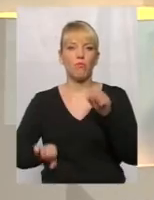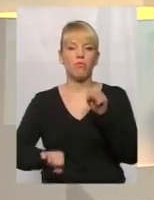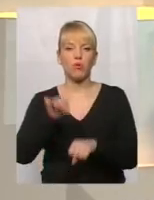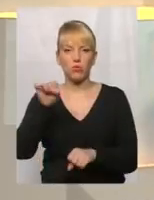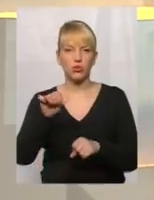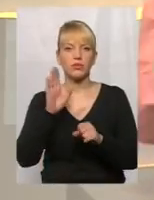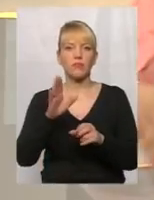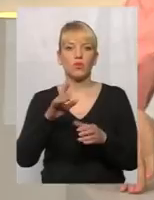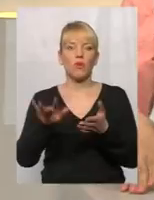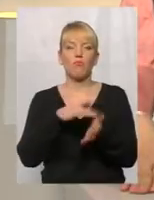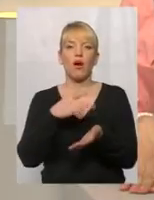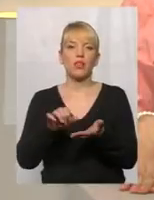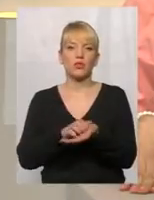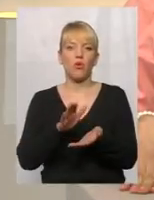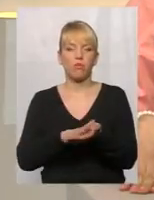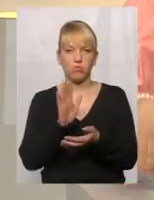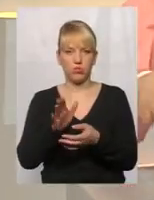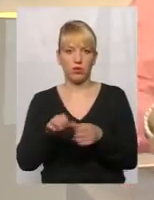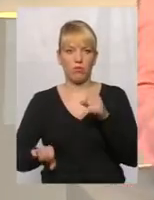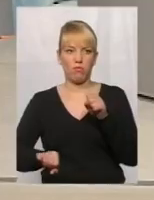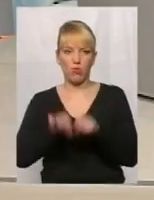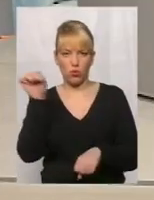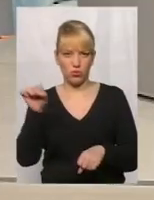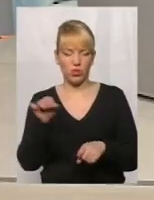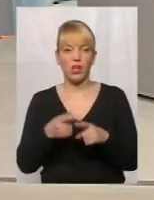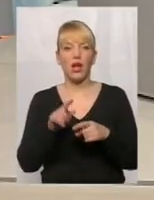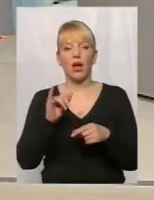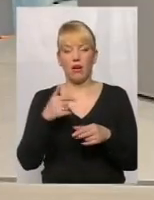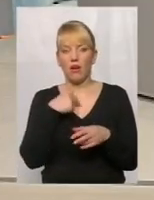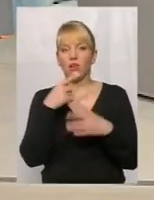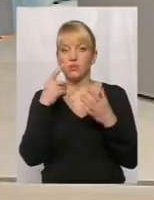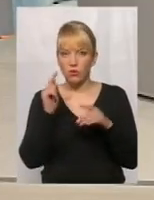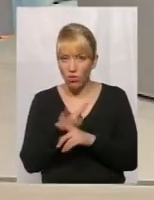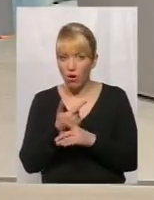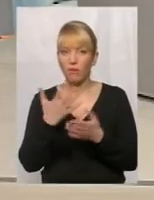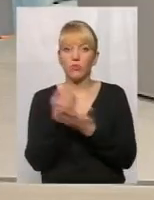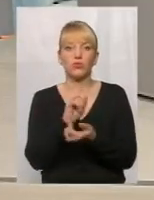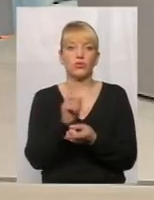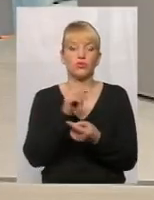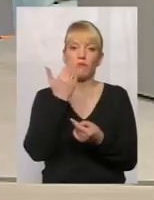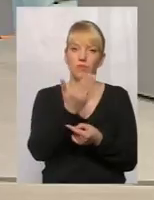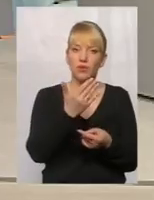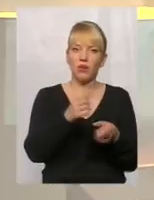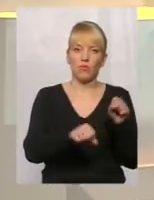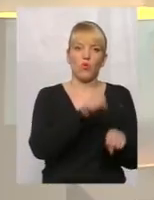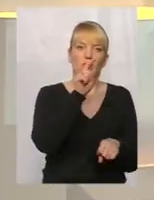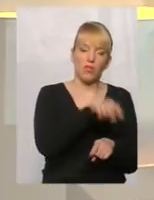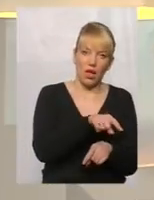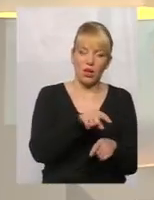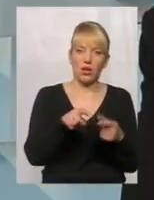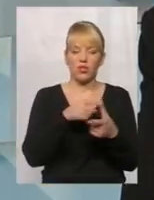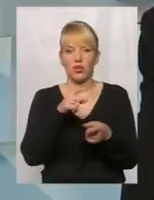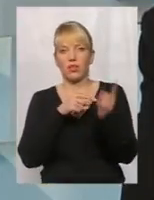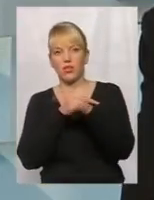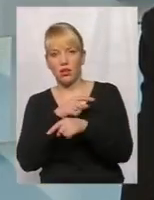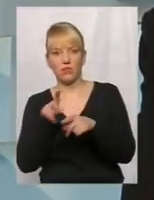знову і зараз виходить вам, що ви щось не зробили і тоді теж був, що так винуватий